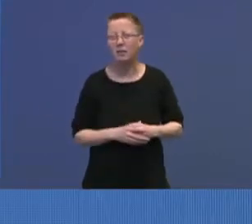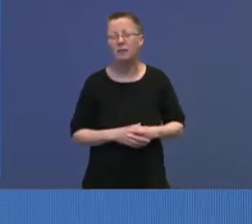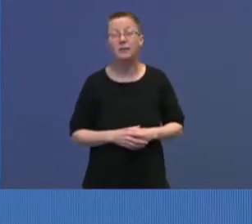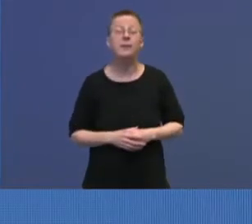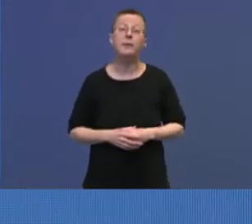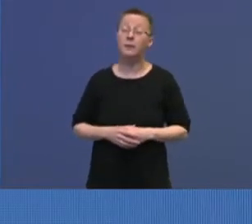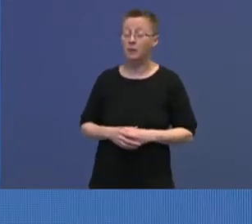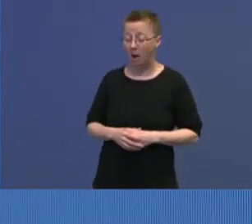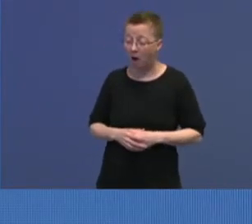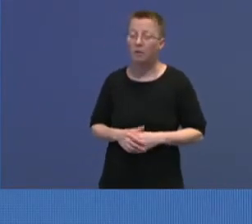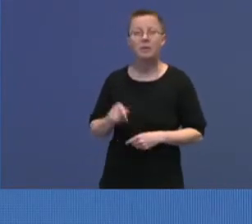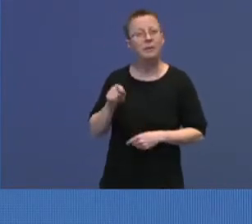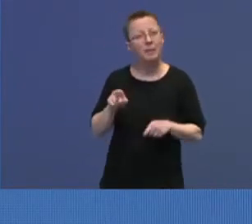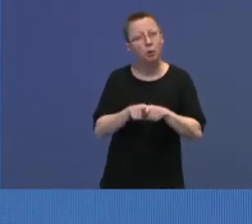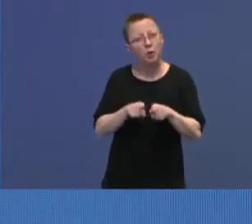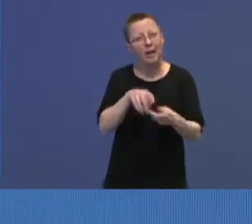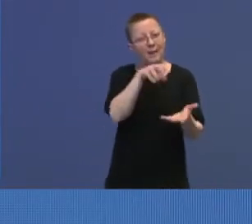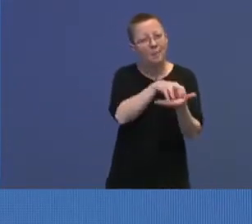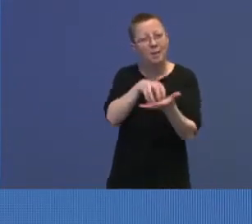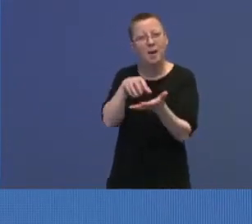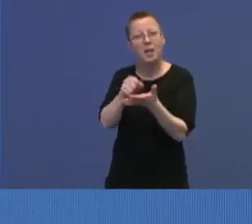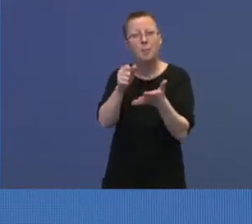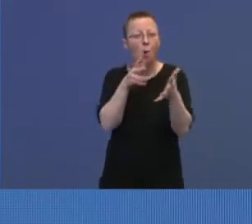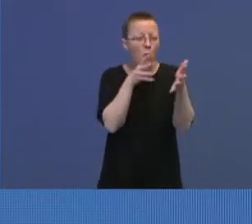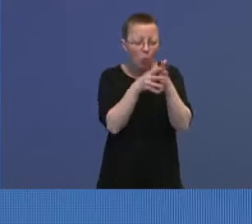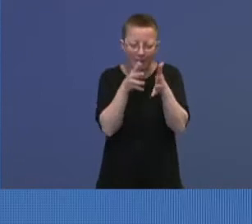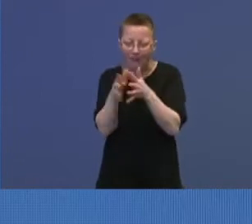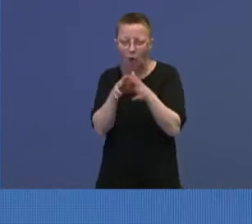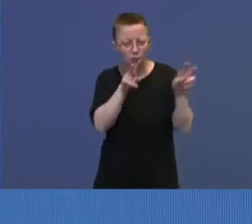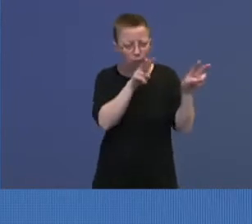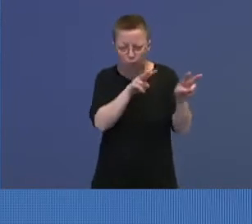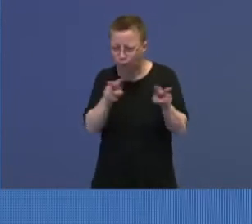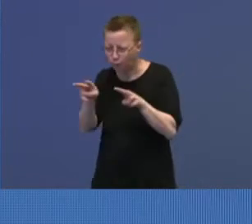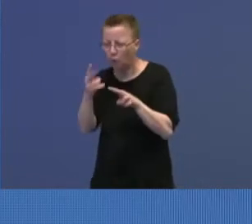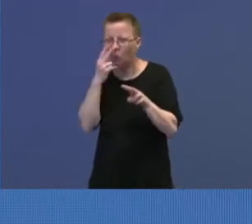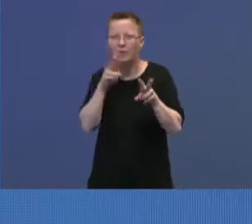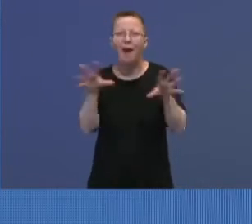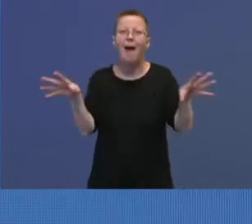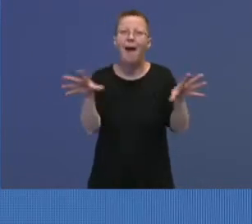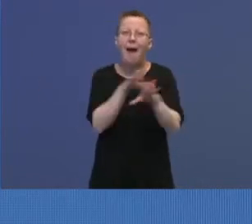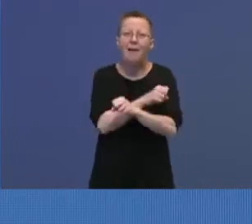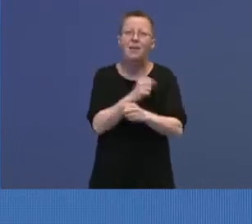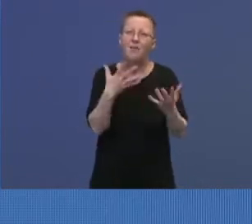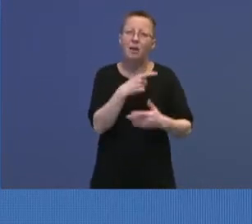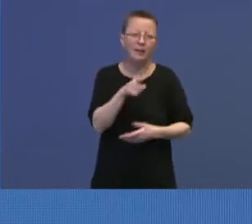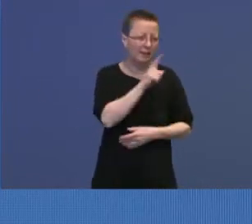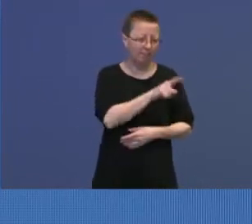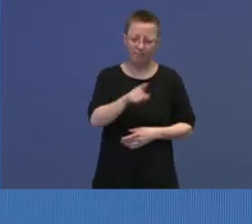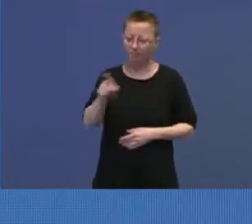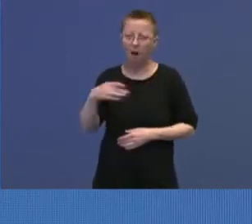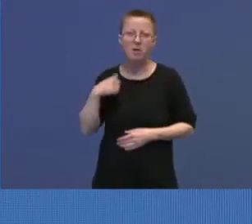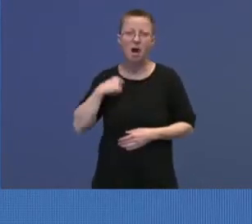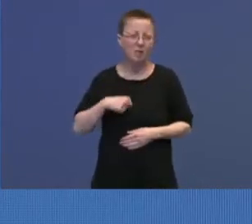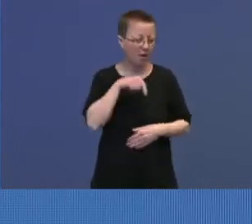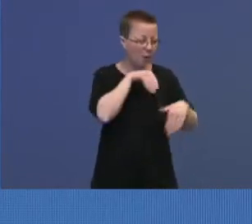Ja, det betyr at de går igjennom helheten av hva de ansvarer for, hva underliggende tater ansvarer